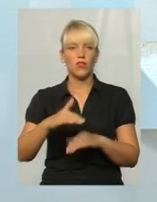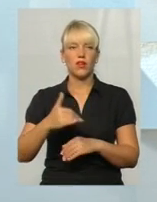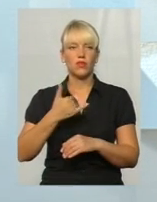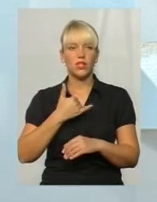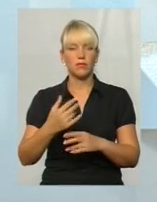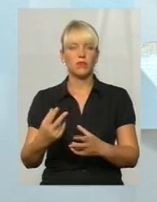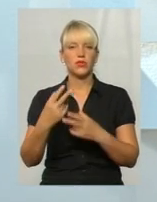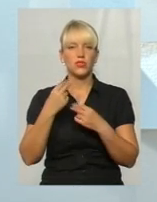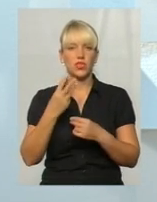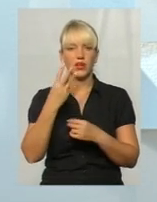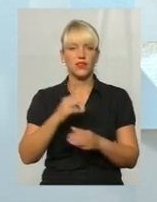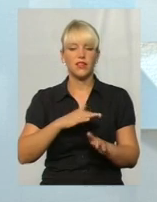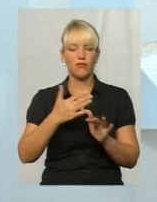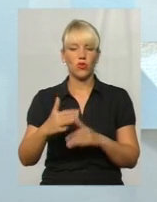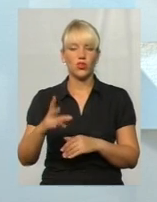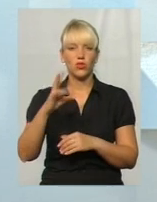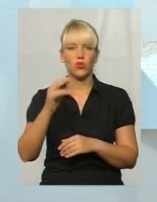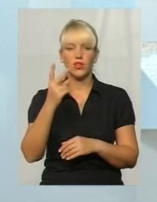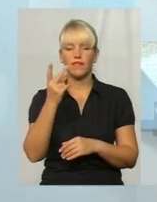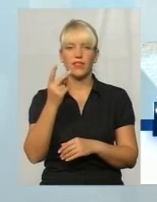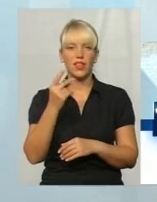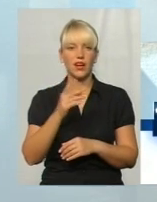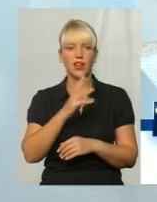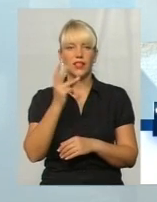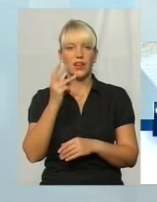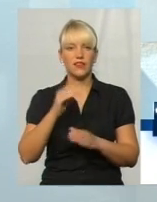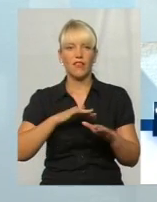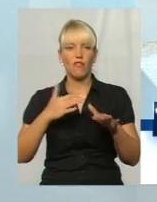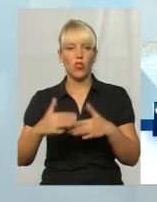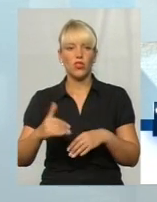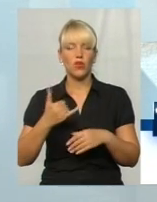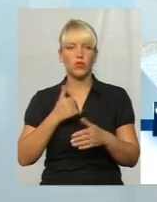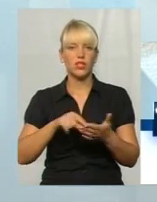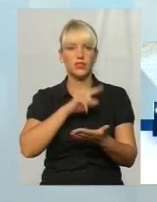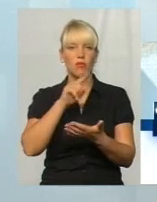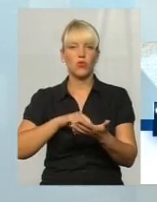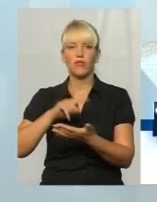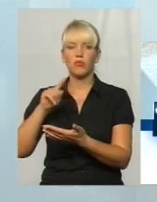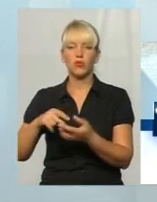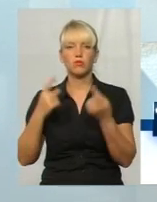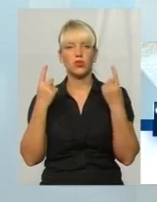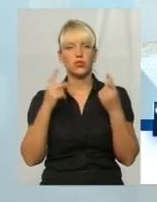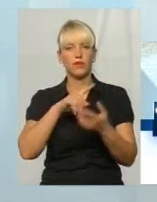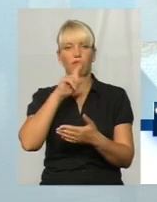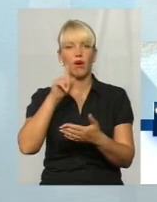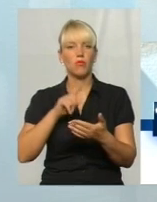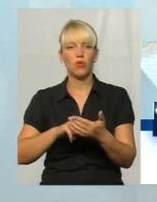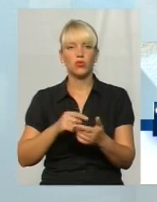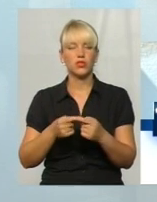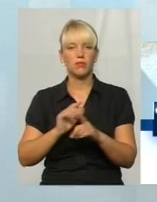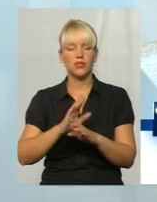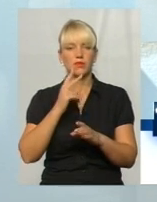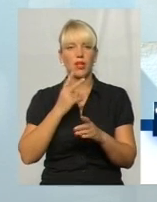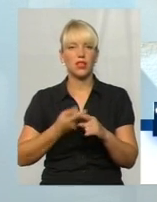принципі, обіцяли три вулни, але, к сожалению, не вторая. Вторая і третя вулна у нас стоять під питання. Під большим питання. Несмотря на те, що